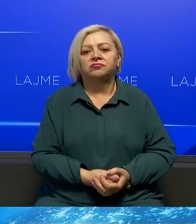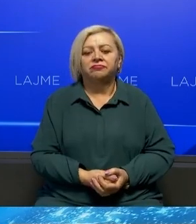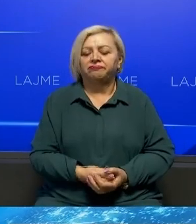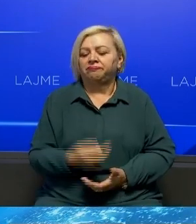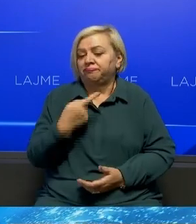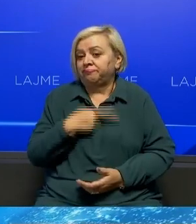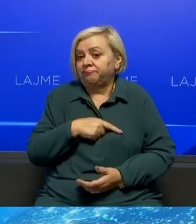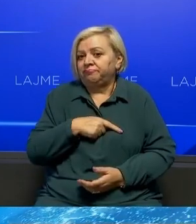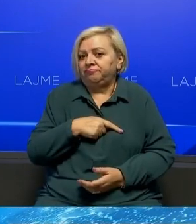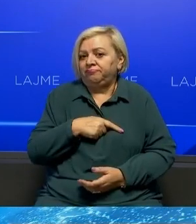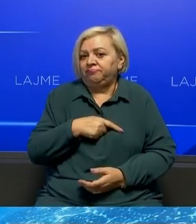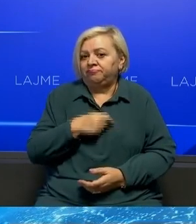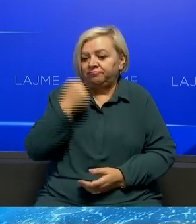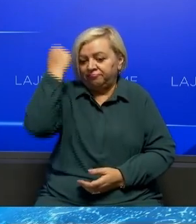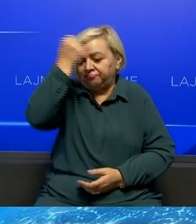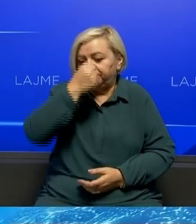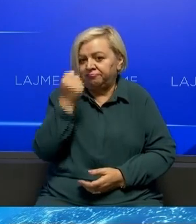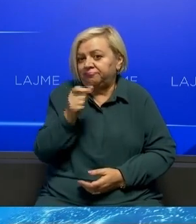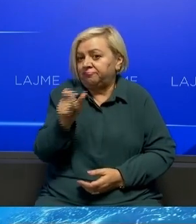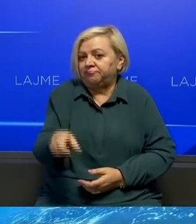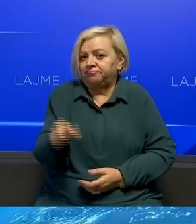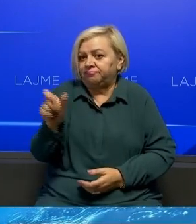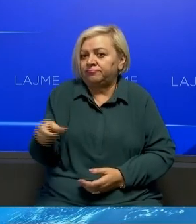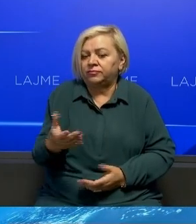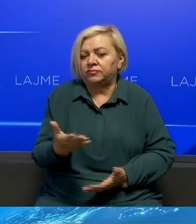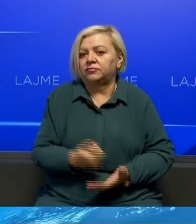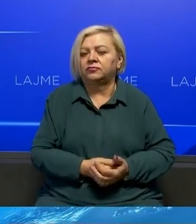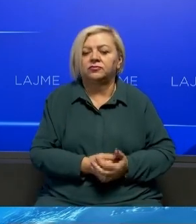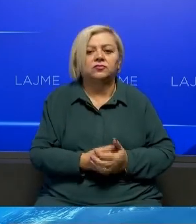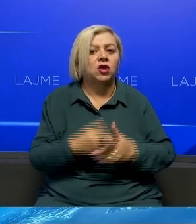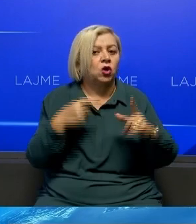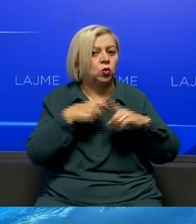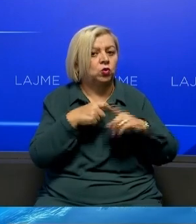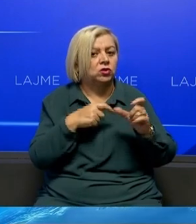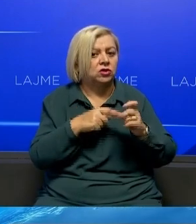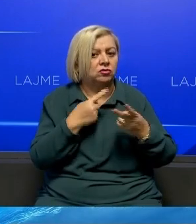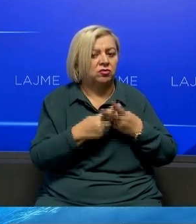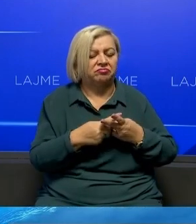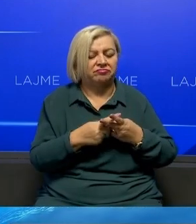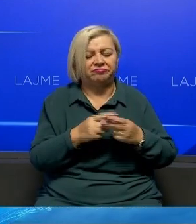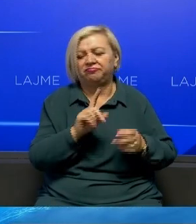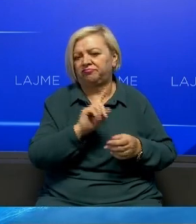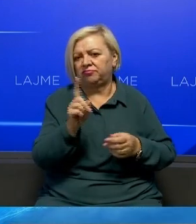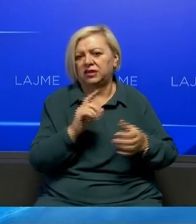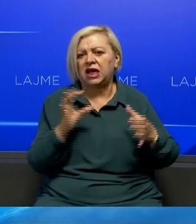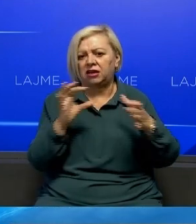po s'kem s'ke vë bojnë po dëmë hënë këthynë kushtë të të të shmerin legjë mos me lije me fushata